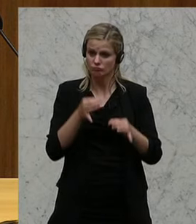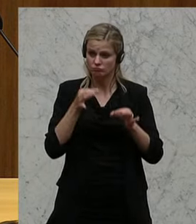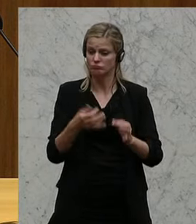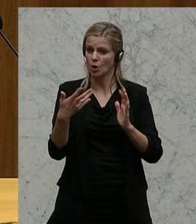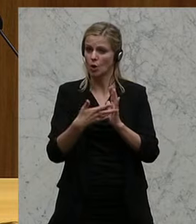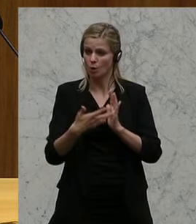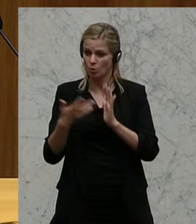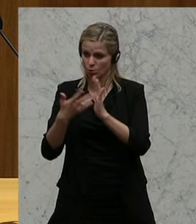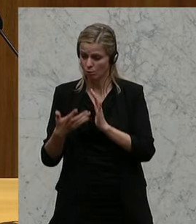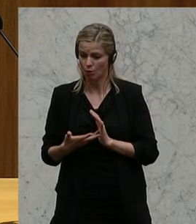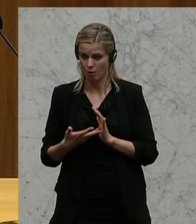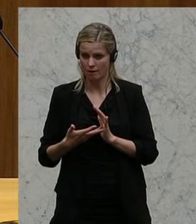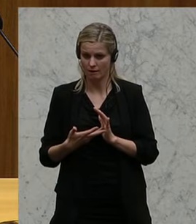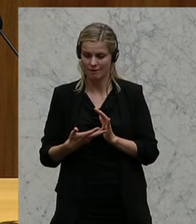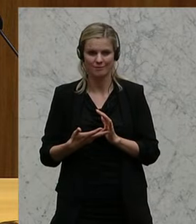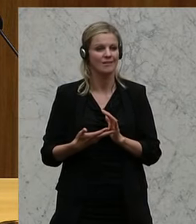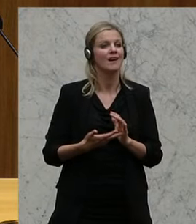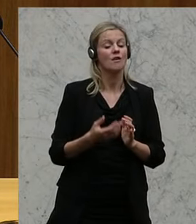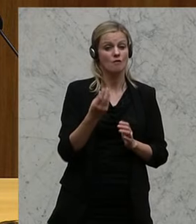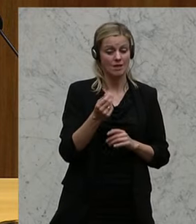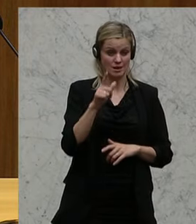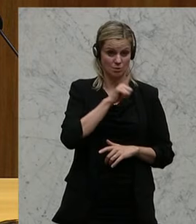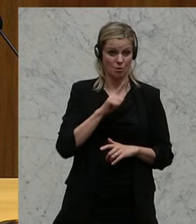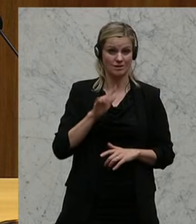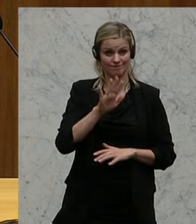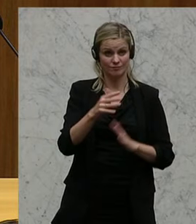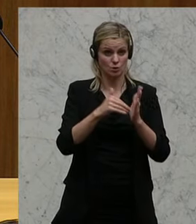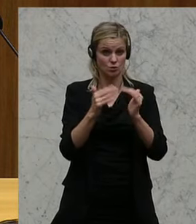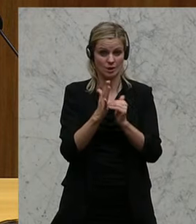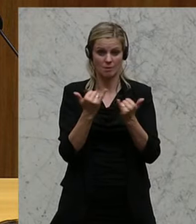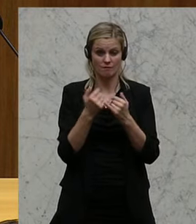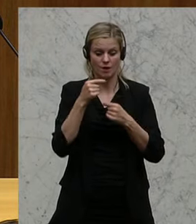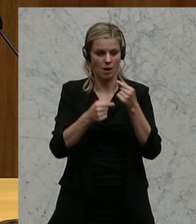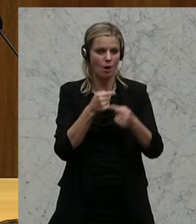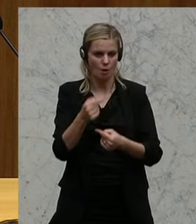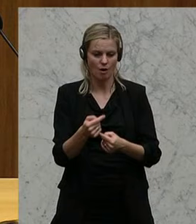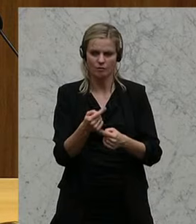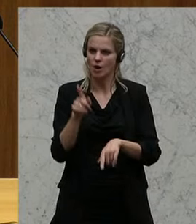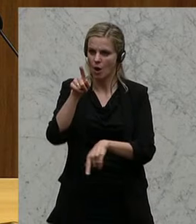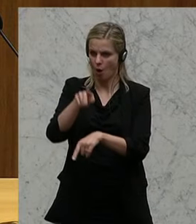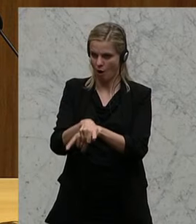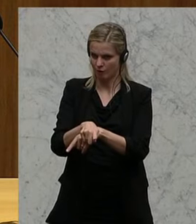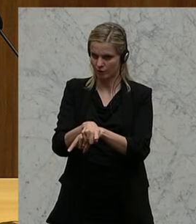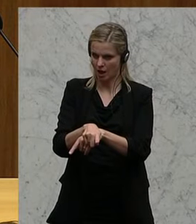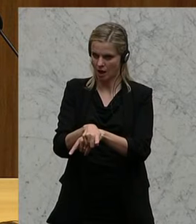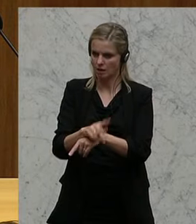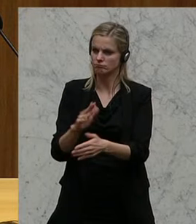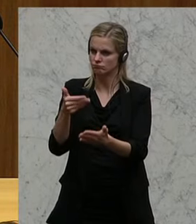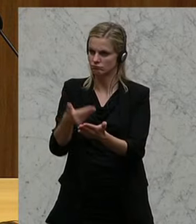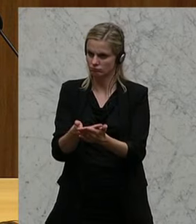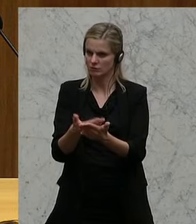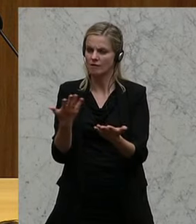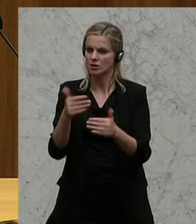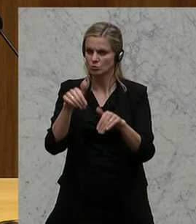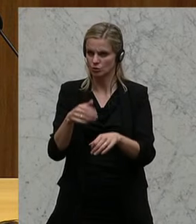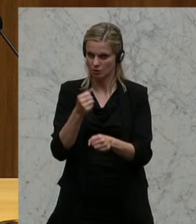wenn man sich anschaut, wie das System der Finanzpolizei sozusagen funktioniert, das heißt, Sie bekommen einen Auftrag, eine Vorgabe, wie viele